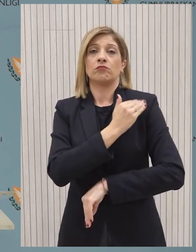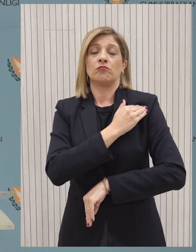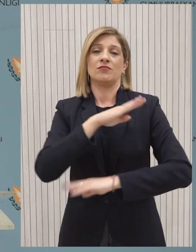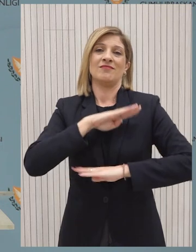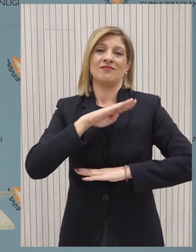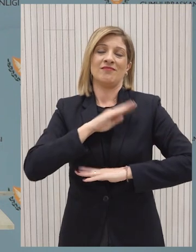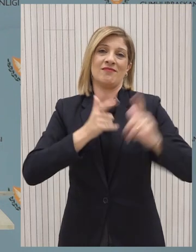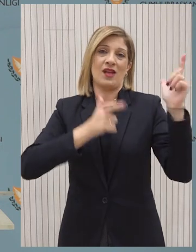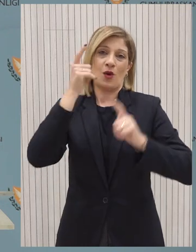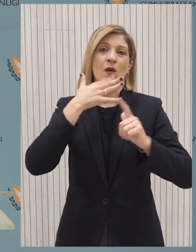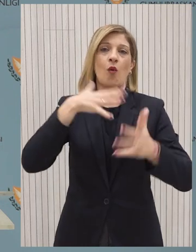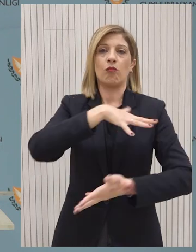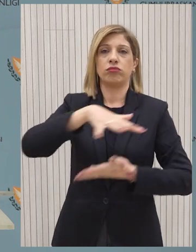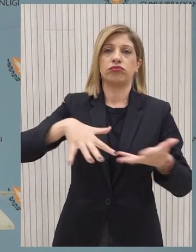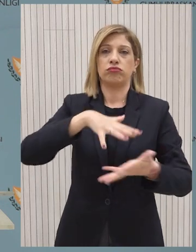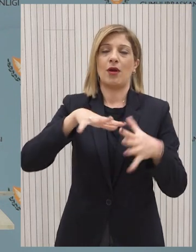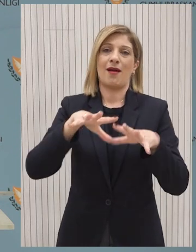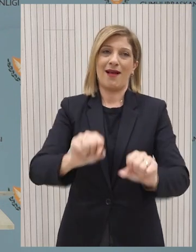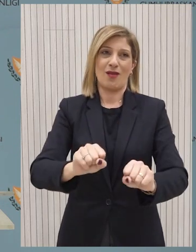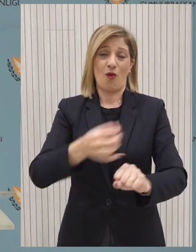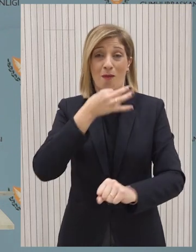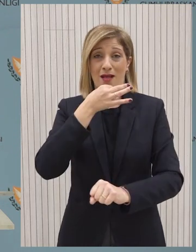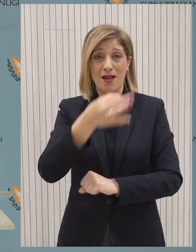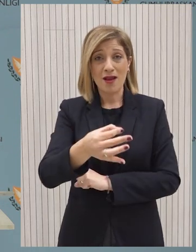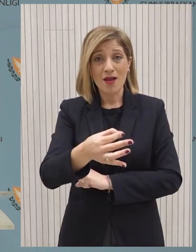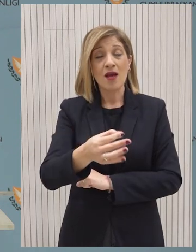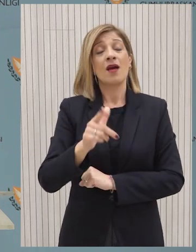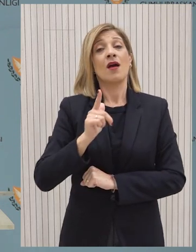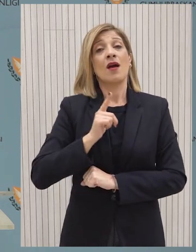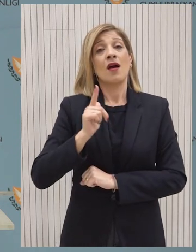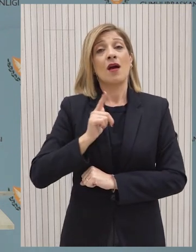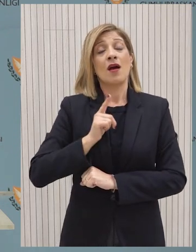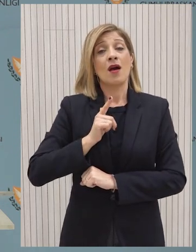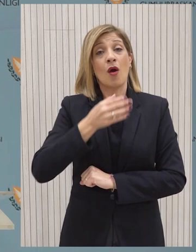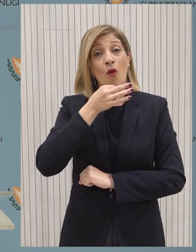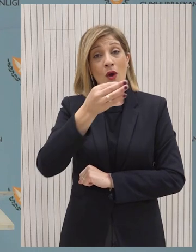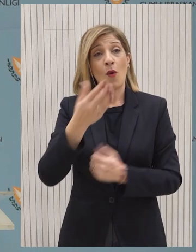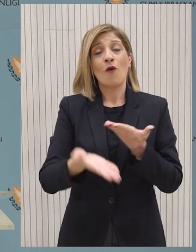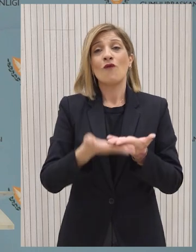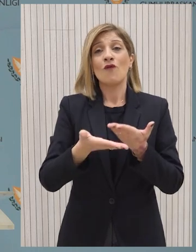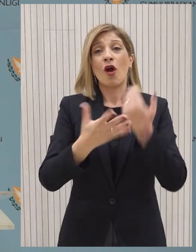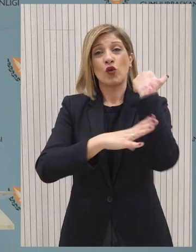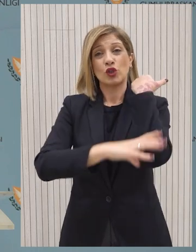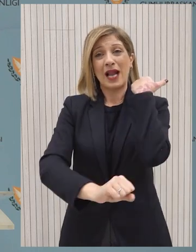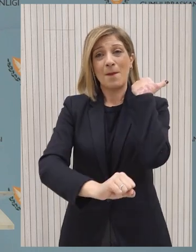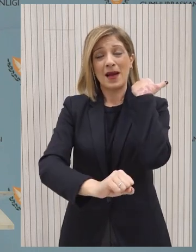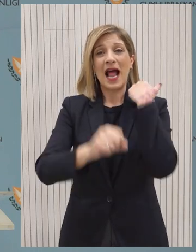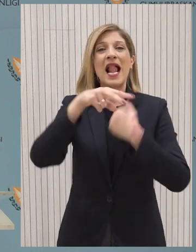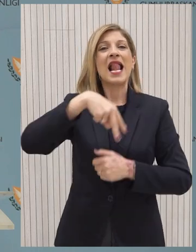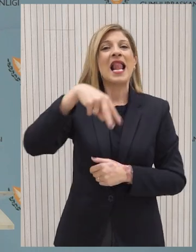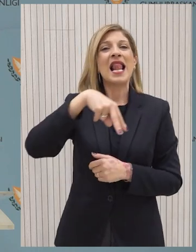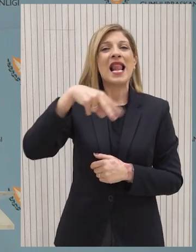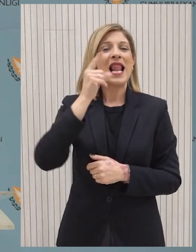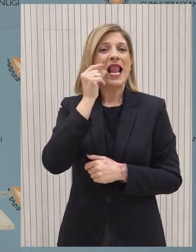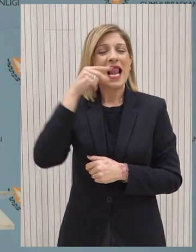μετά την ένταση που δημιουργήθηκε από πλευράς του κατοχηγού καθεστώτος, αφού όπως και ο ίδιος βοηθός Γενικός Γραμματέας, ο κ. Λακρουά,